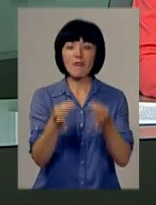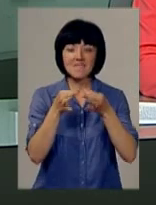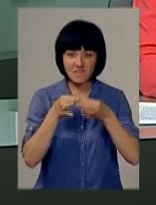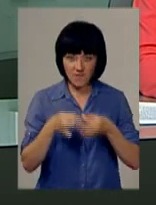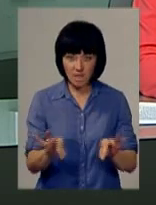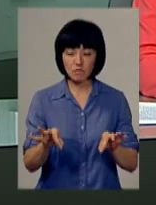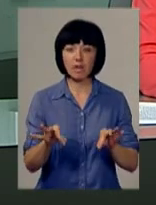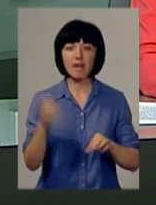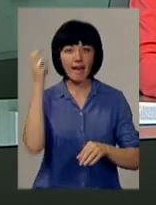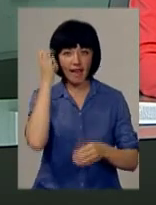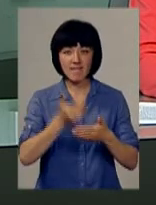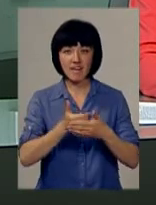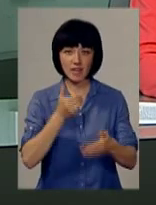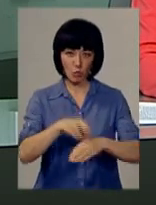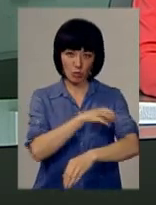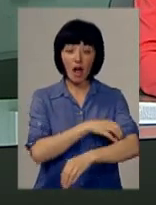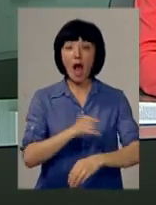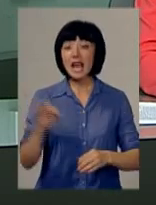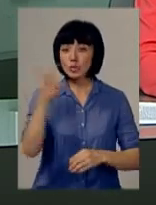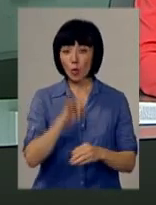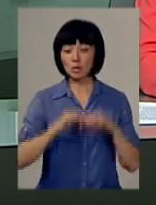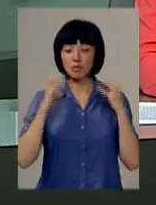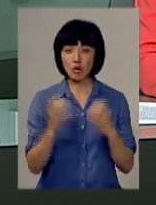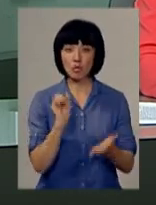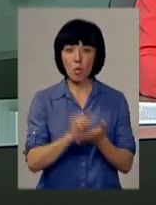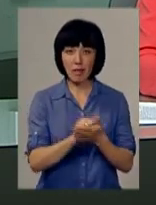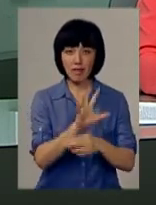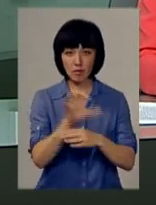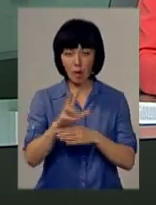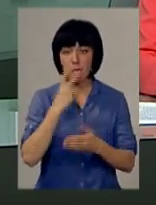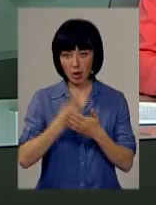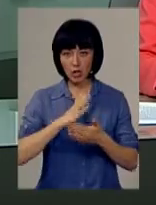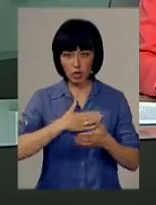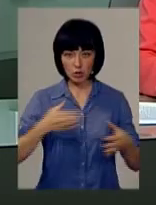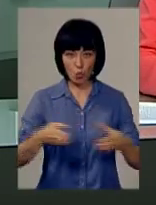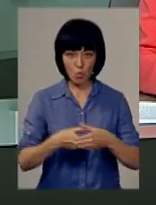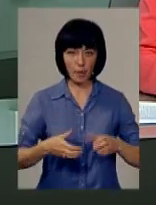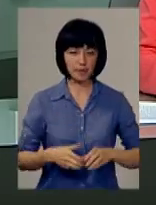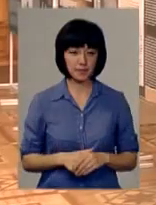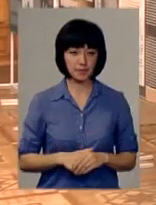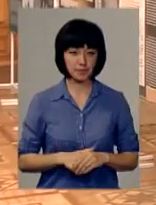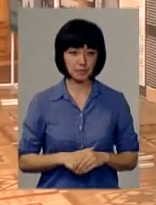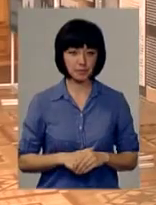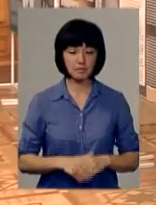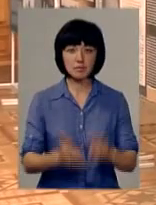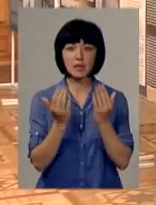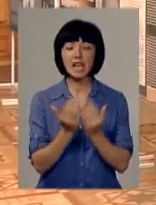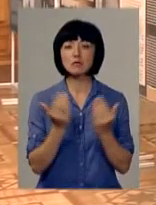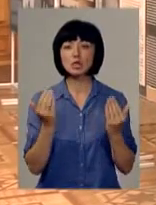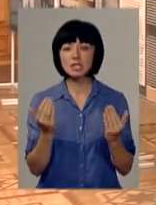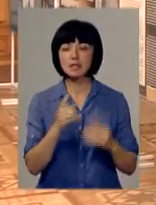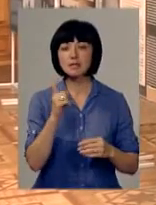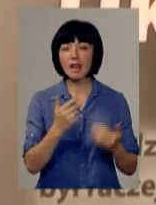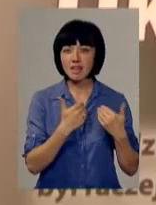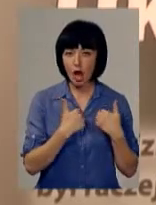Київ від більшовиків. Історію, збережену в документах та світлинах, бачила наша знімальна група. Експозиція